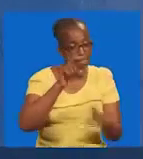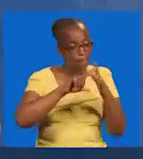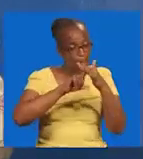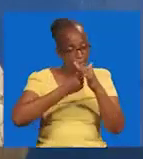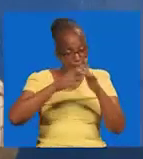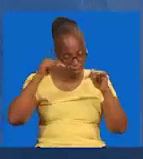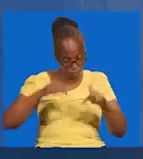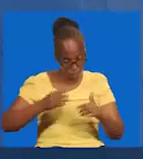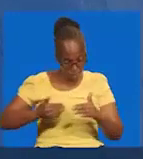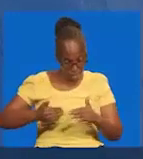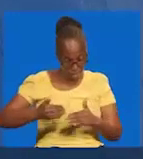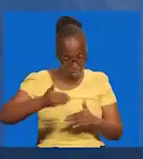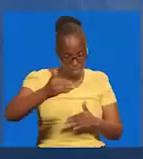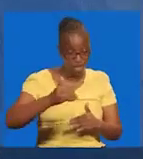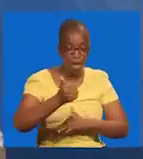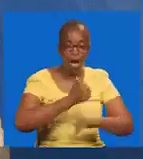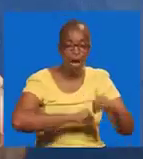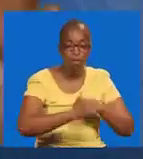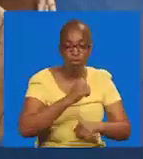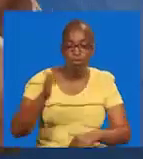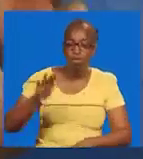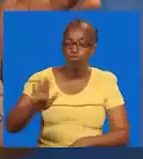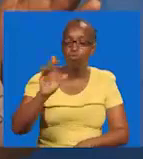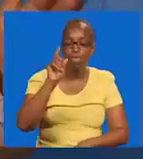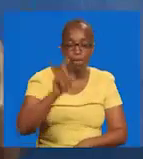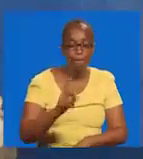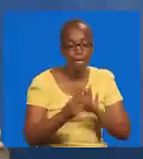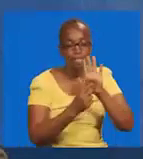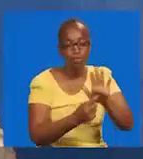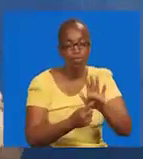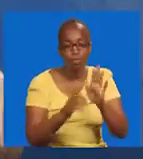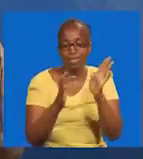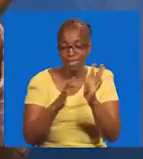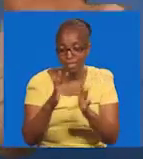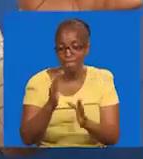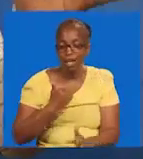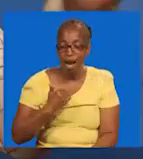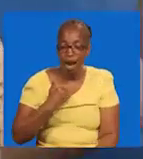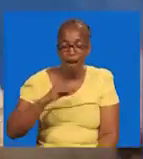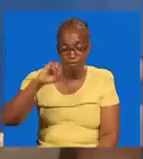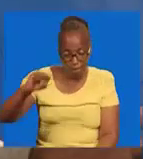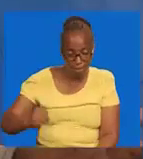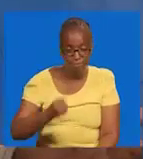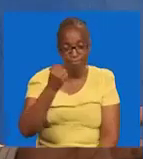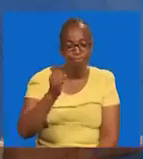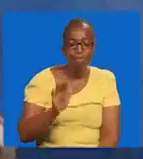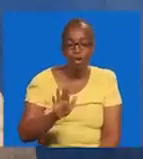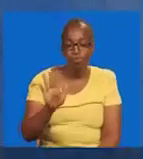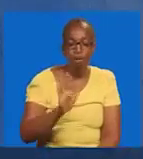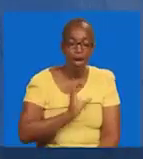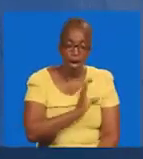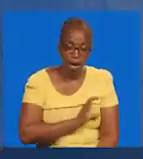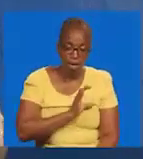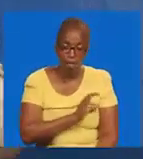Kwanzi ya leo. Matendo yako. Ya unyeshe kufufuka kwa Yesu. Usemi wako. Uwe ni wakufufuka kwa Yesu.